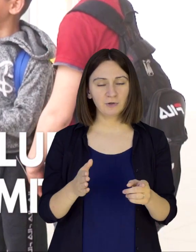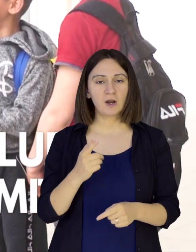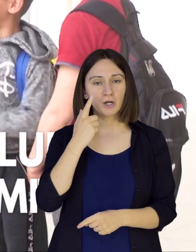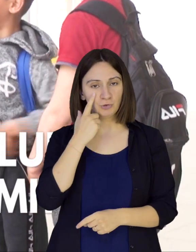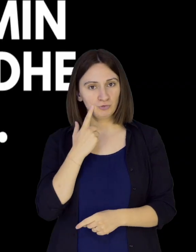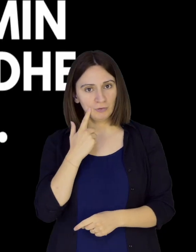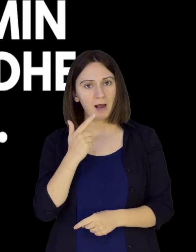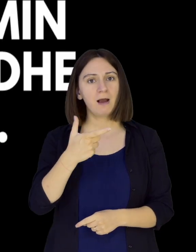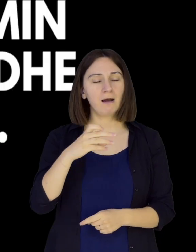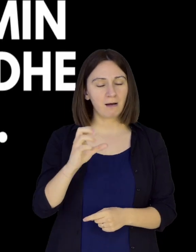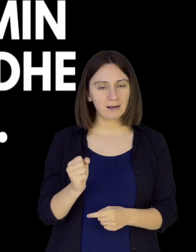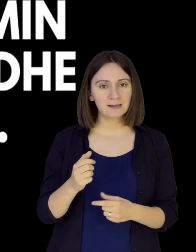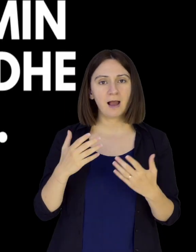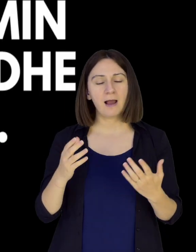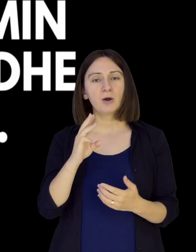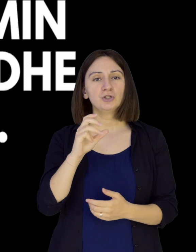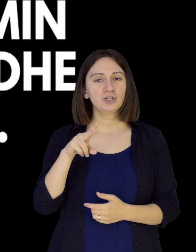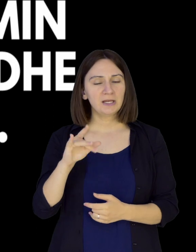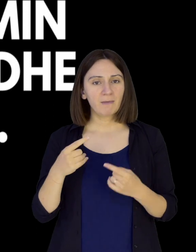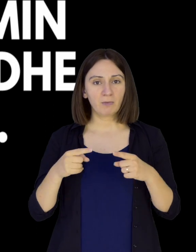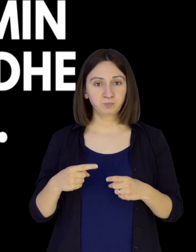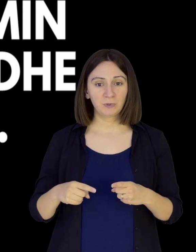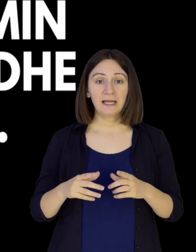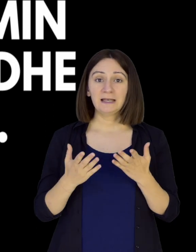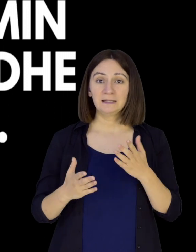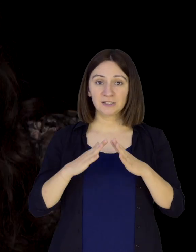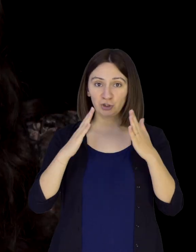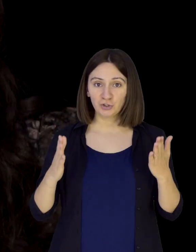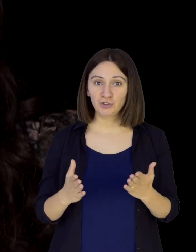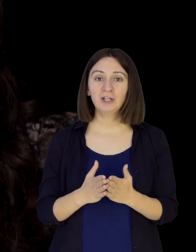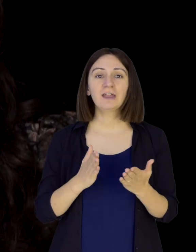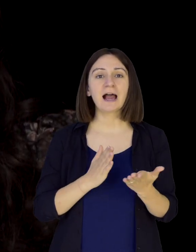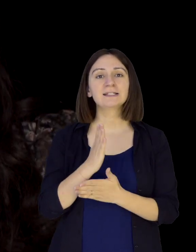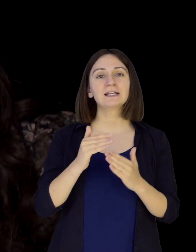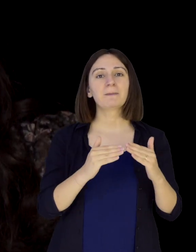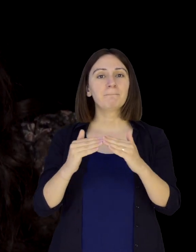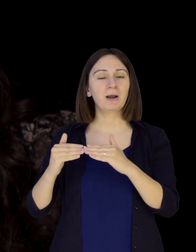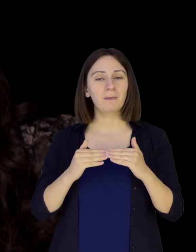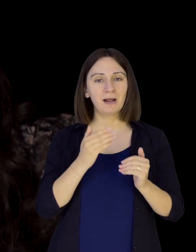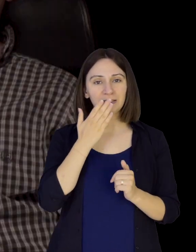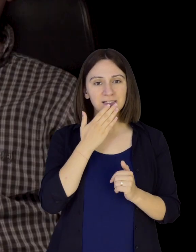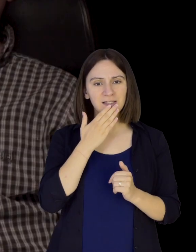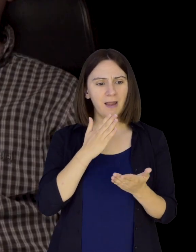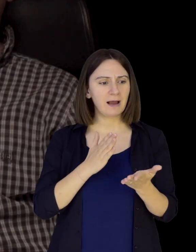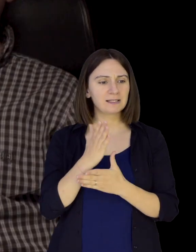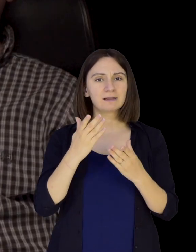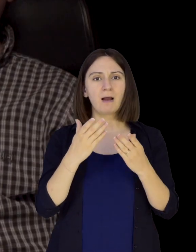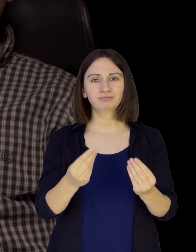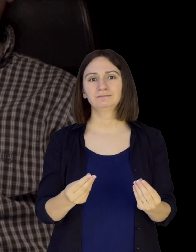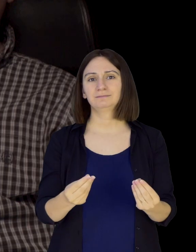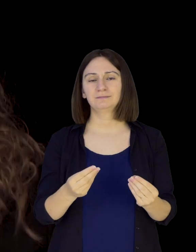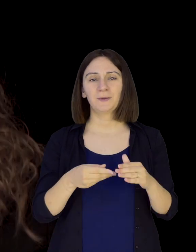diskriminimit, dhe promovimin e diversitetit dhe pjesë marjas. Nëse të gjithë kanë akses në arsim, mundësi të